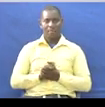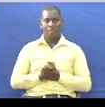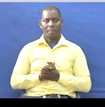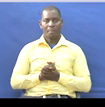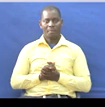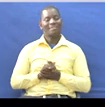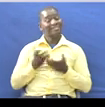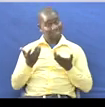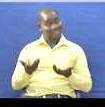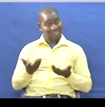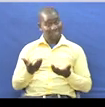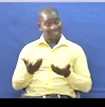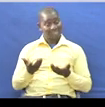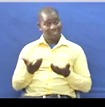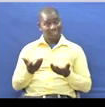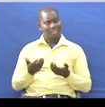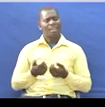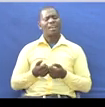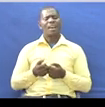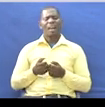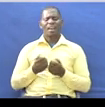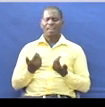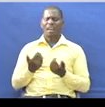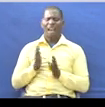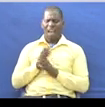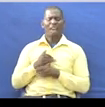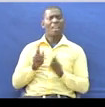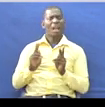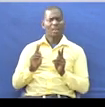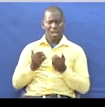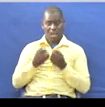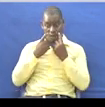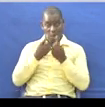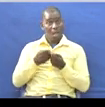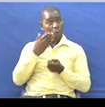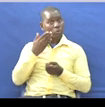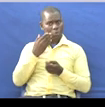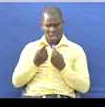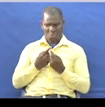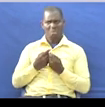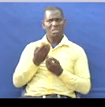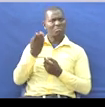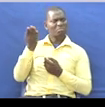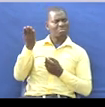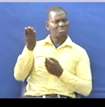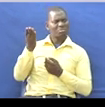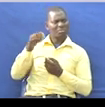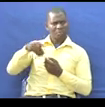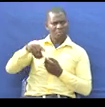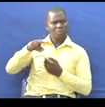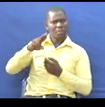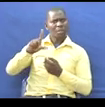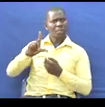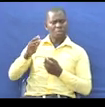Kawa Sasa katika hali ya kawaida ebu tuangalie Wazungu wanapo sema pull up your socks Nikuelu